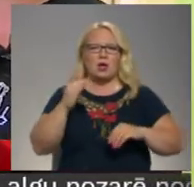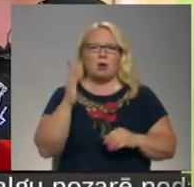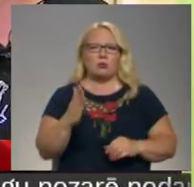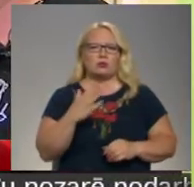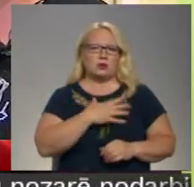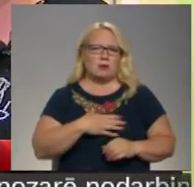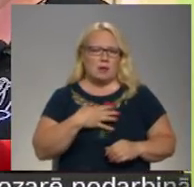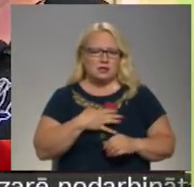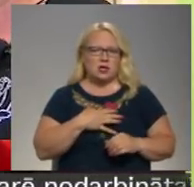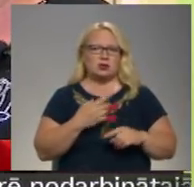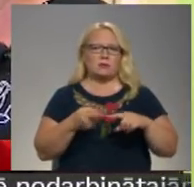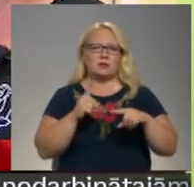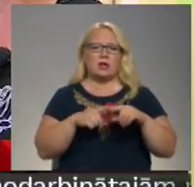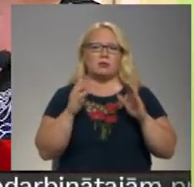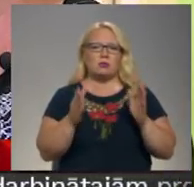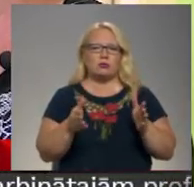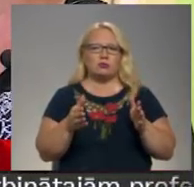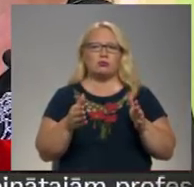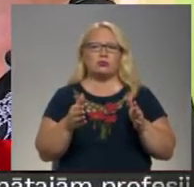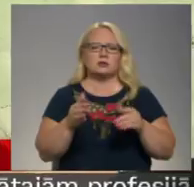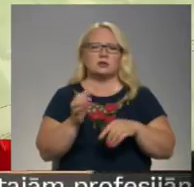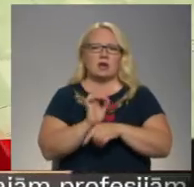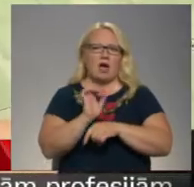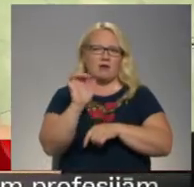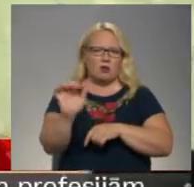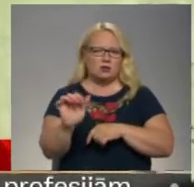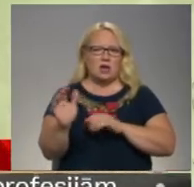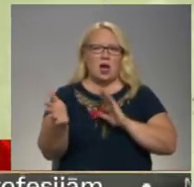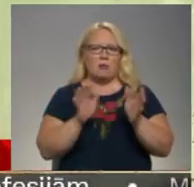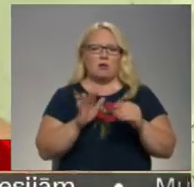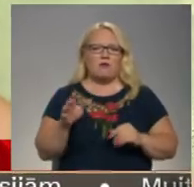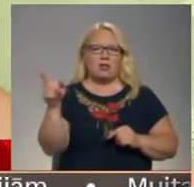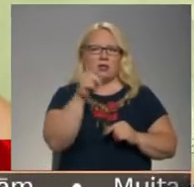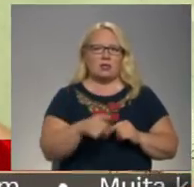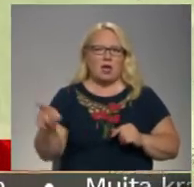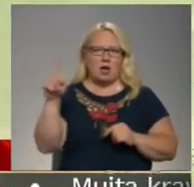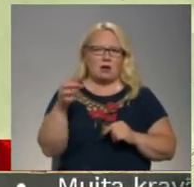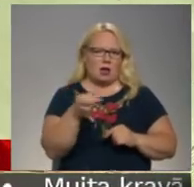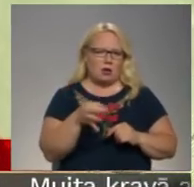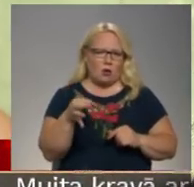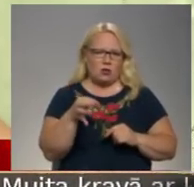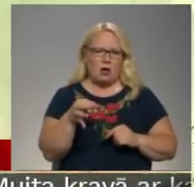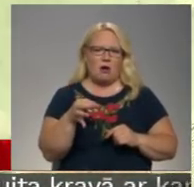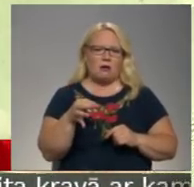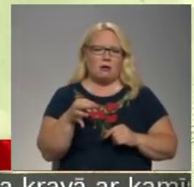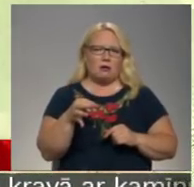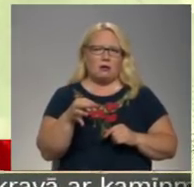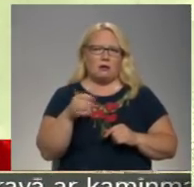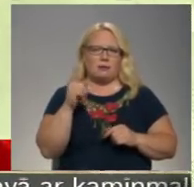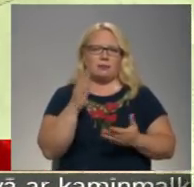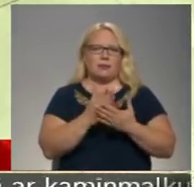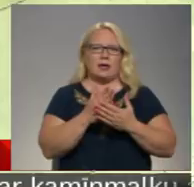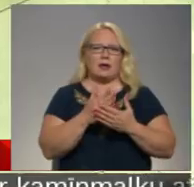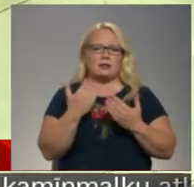nepieciešams, tad būs jāevakuējās aktuveni ap šo rajonu, tad viņš tiek